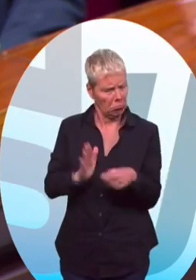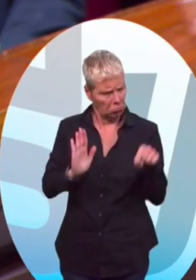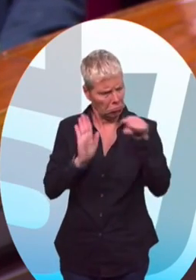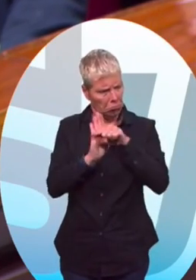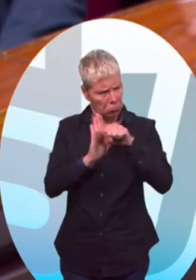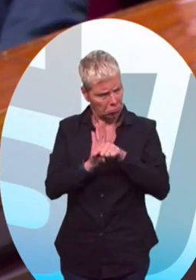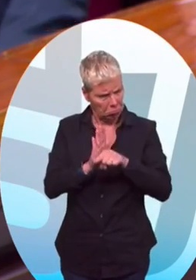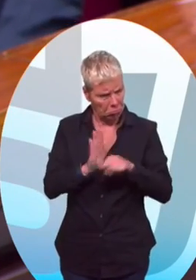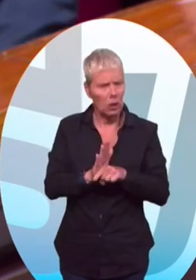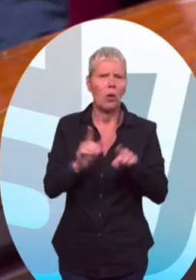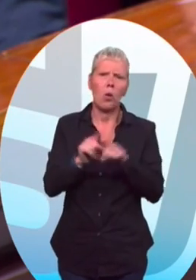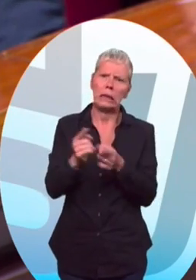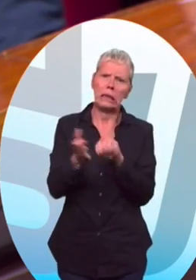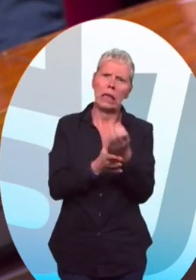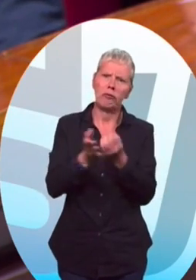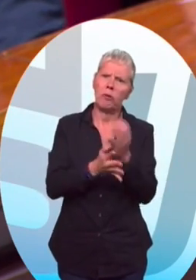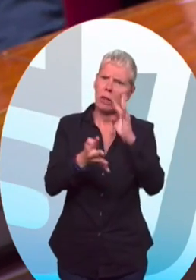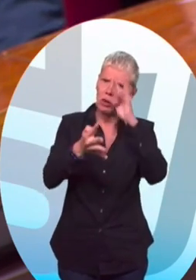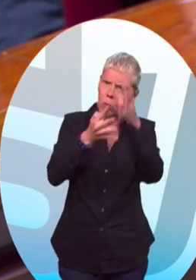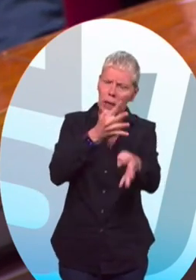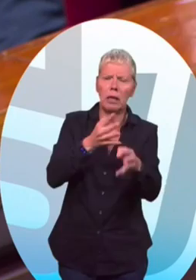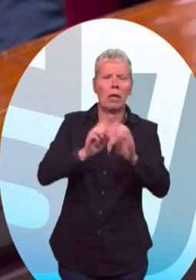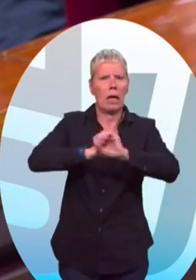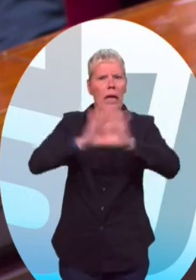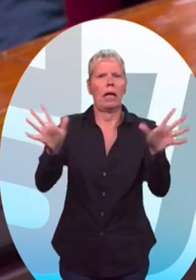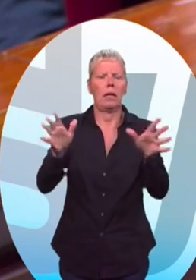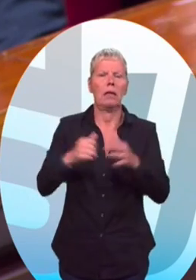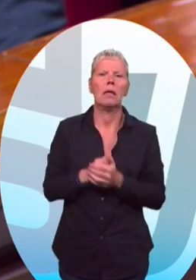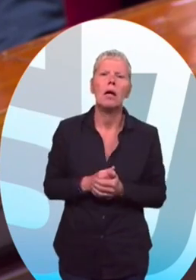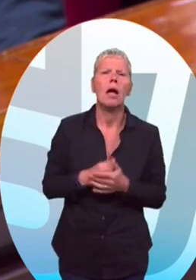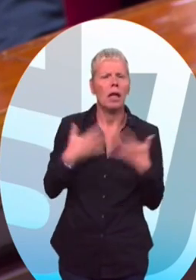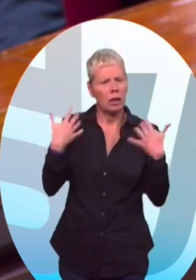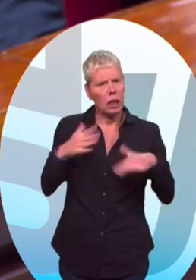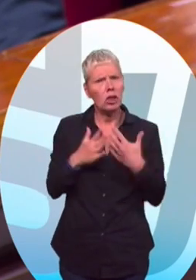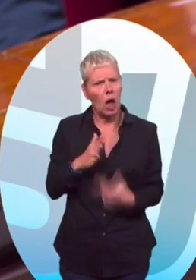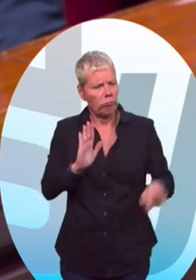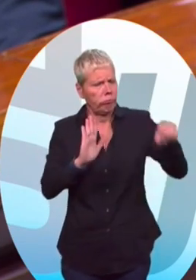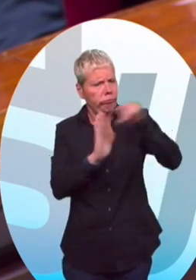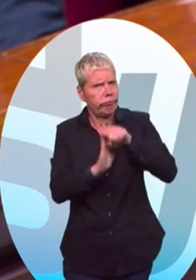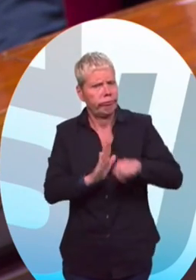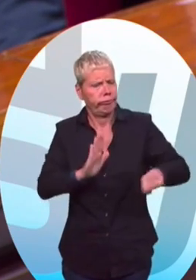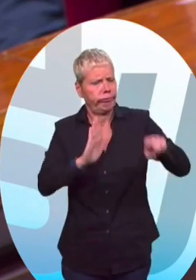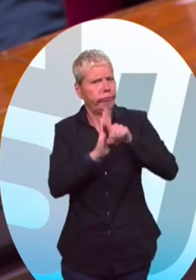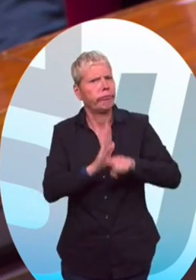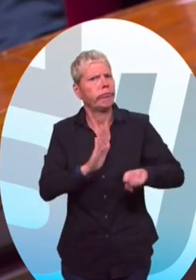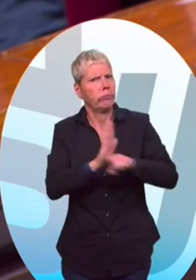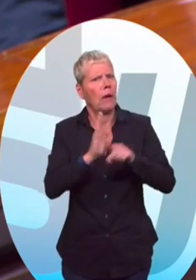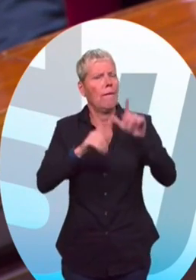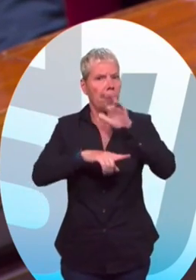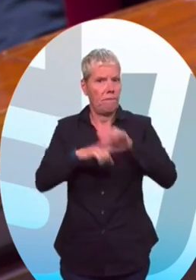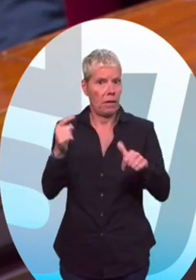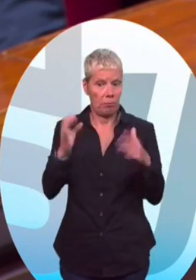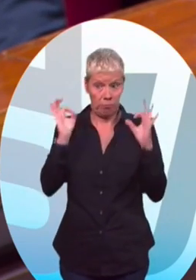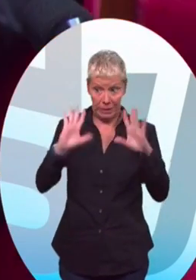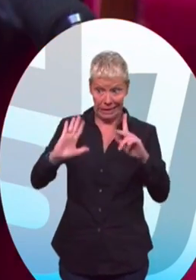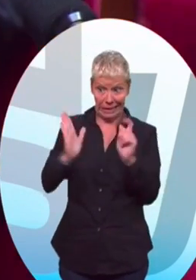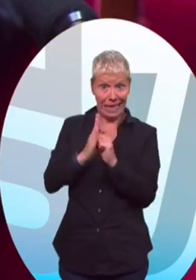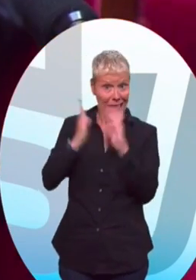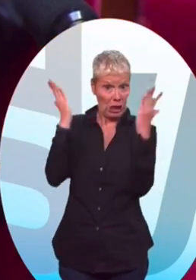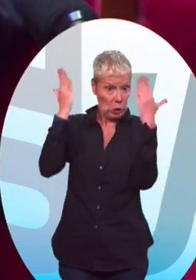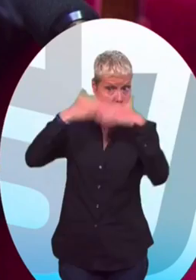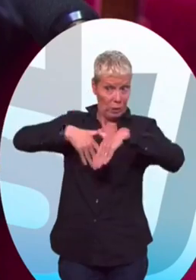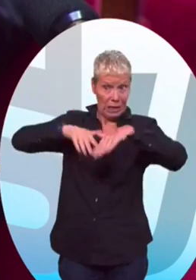transparence. De nombreuses mesures, monsieur le député, ont d'ores et déjà été réalisées. Elles ont été réalisées dès la nuit de l'incendie.